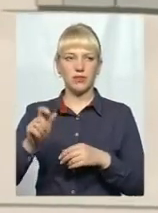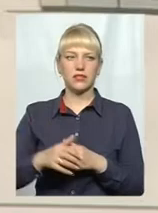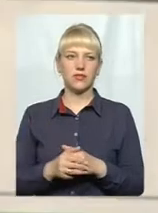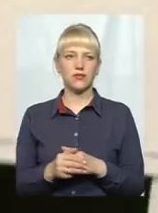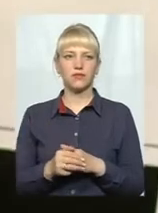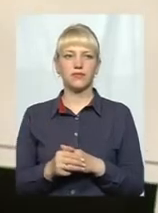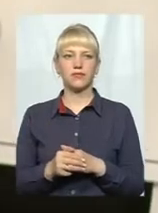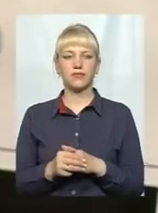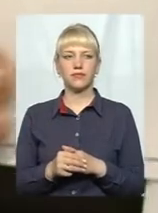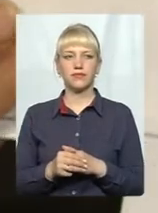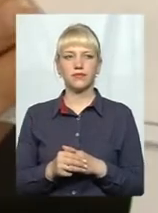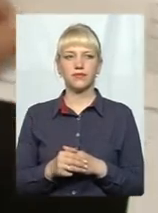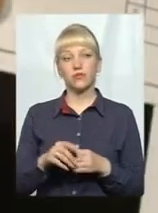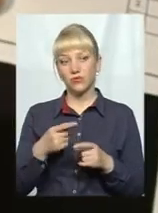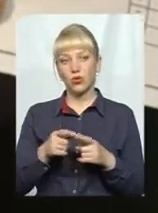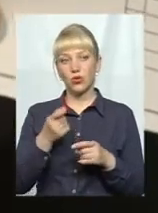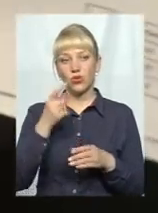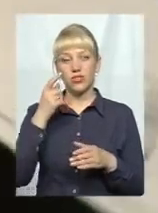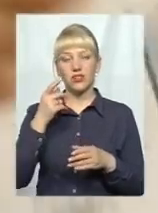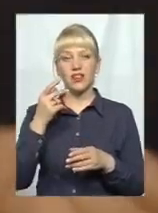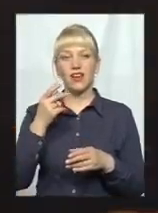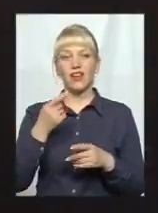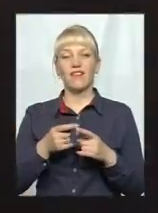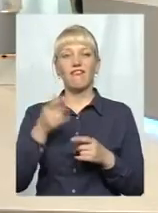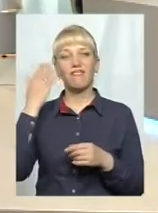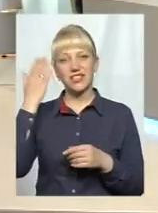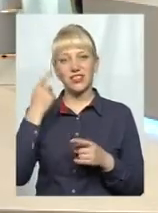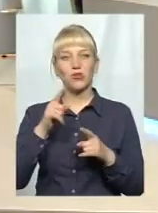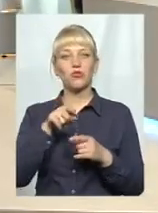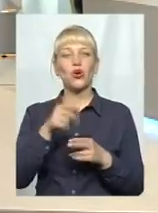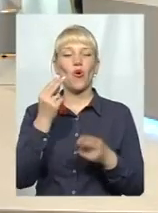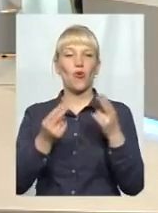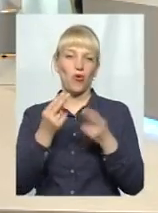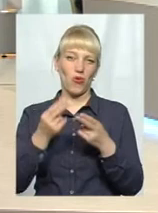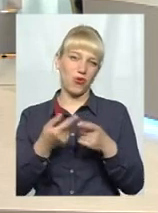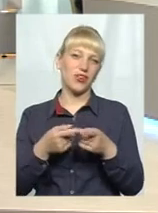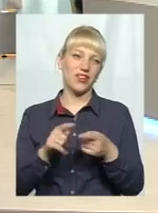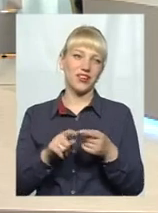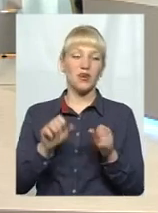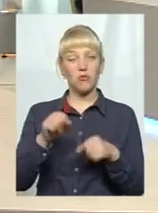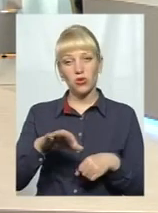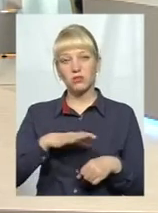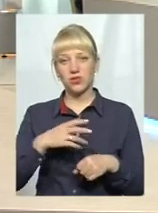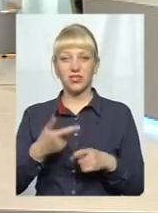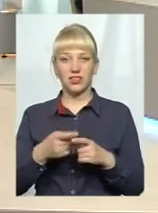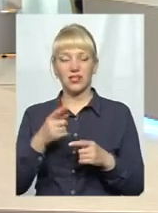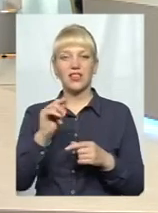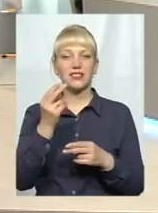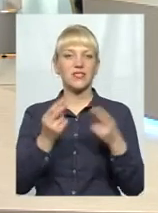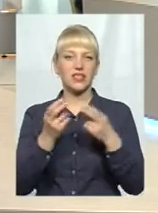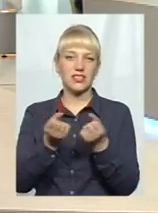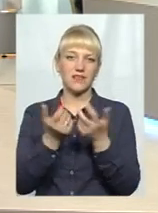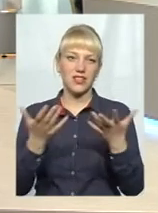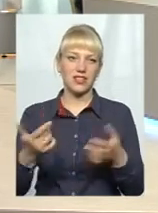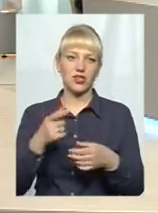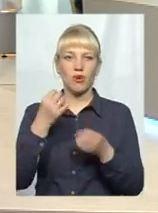Це, мені здається, повеселіше. Тому що він кольору в кольорі, тому мене здається. так. Веселіше і світліше. Ми